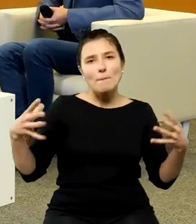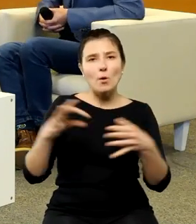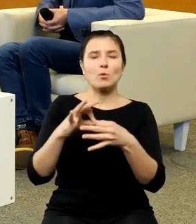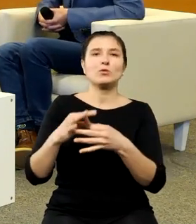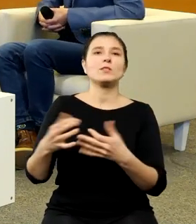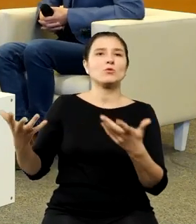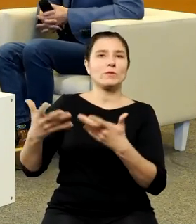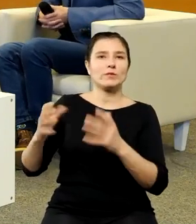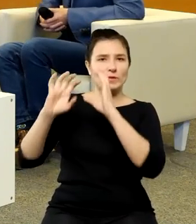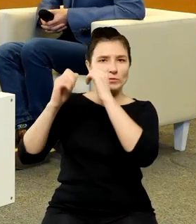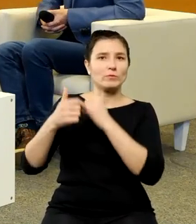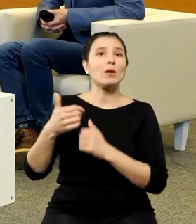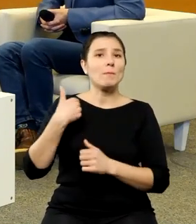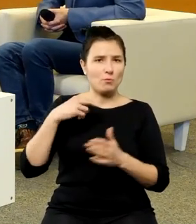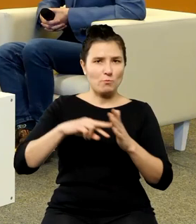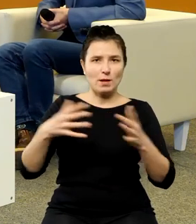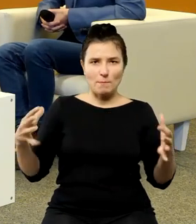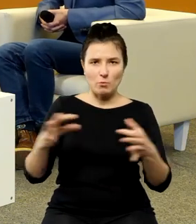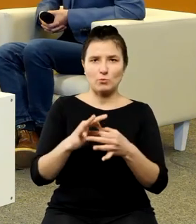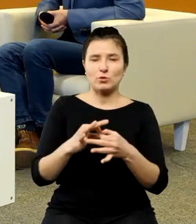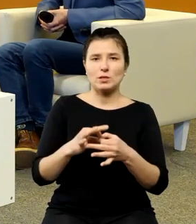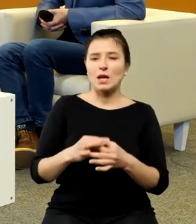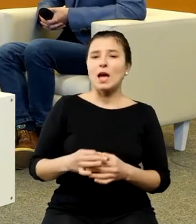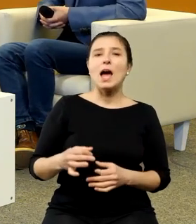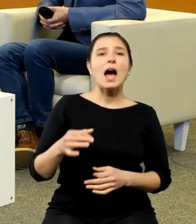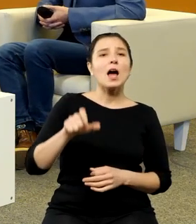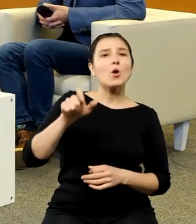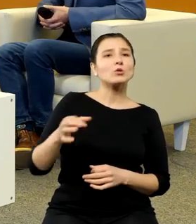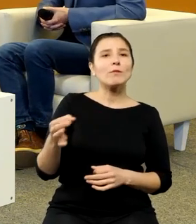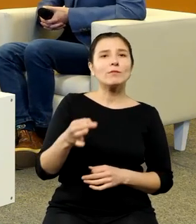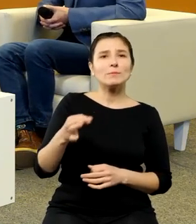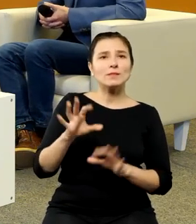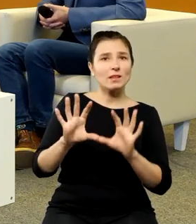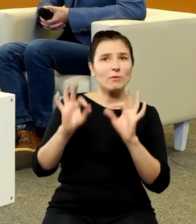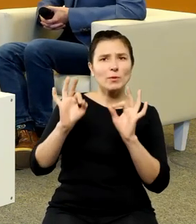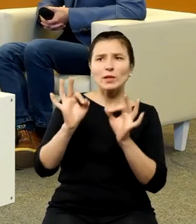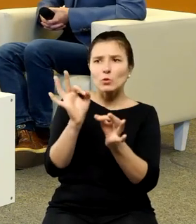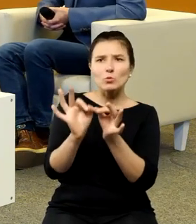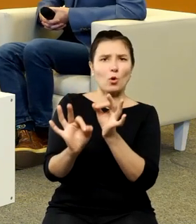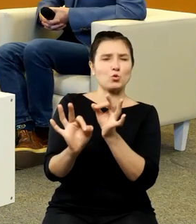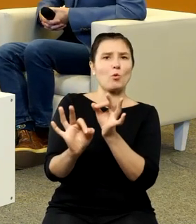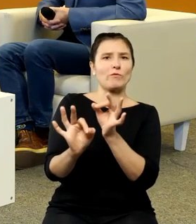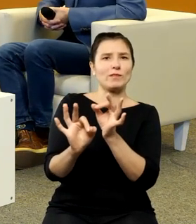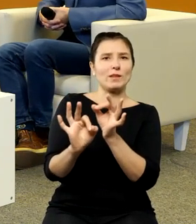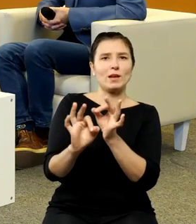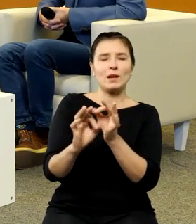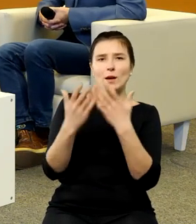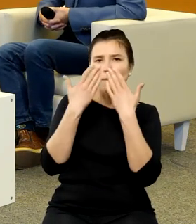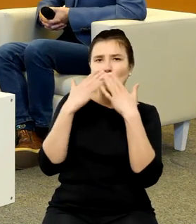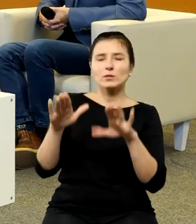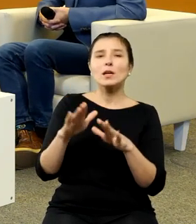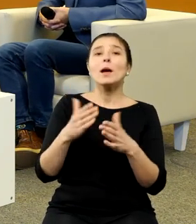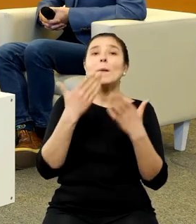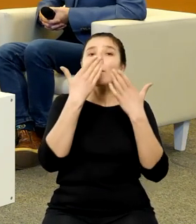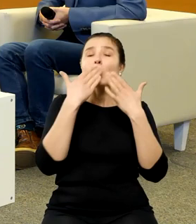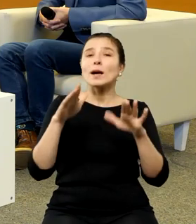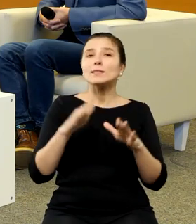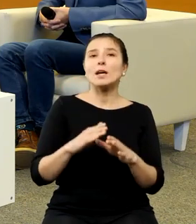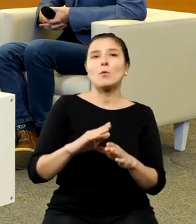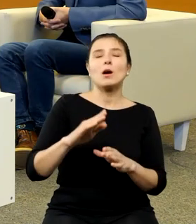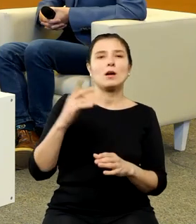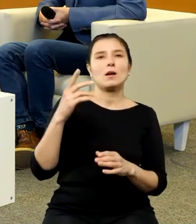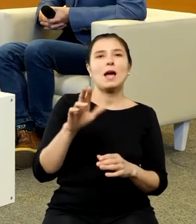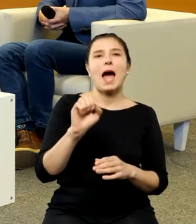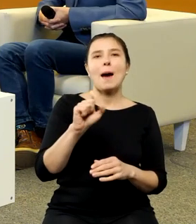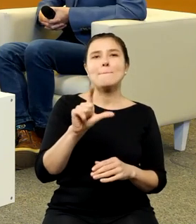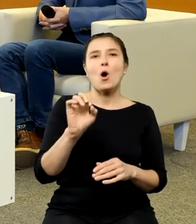ale Wyspiański wybrał niedosłowne przedstawienie przedstawiając Apollo Boga Słońca i ten moment